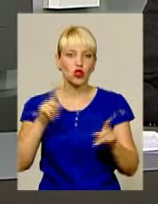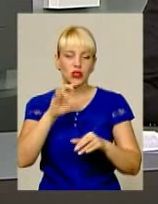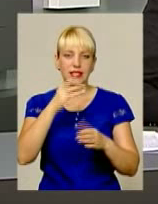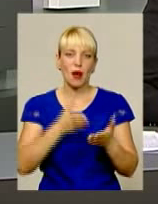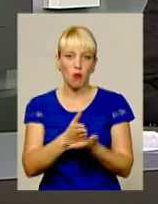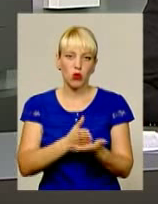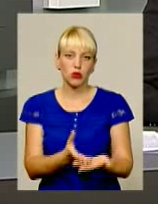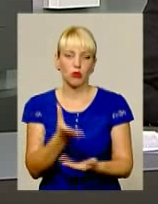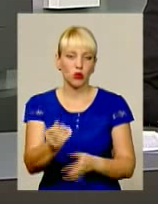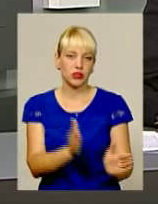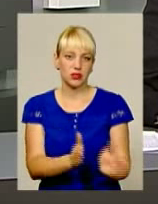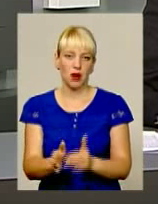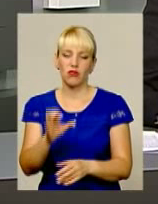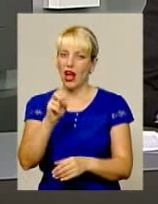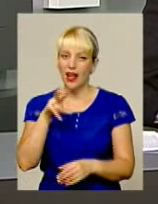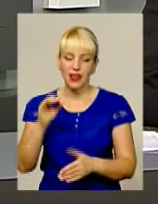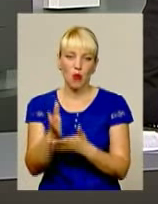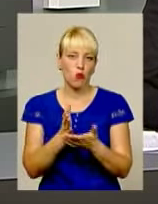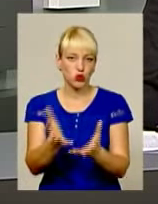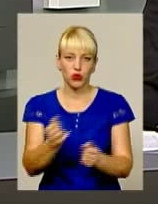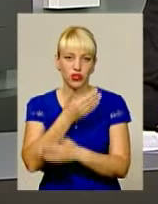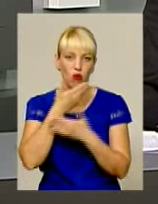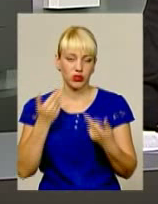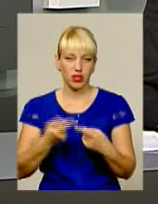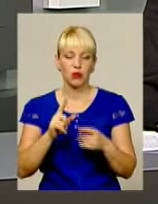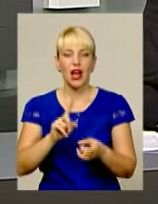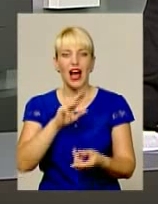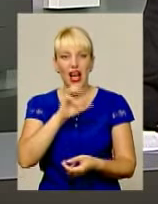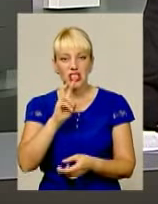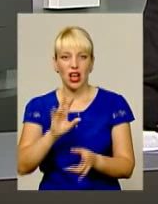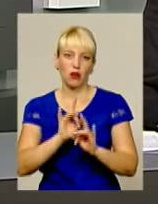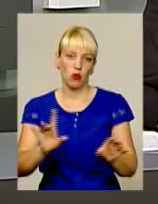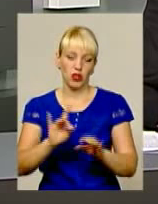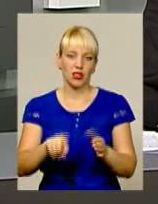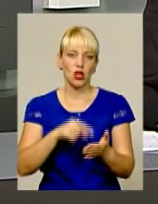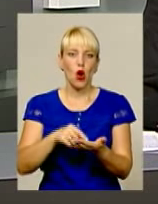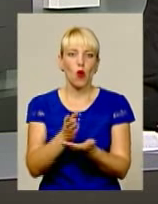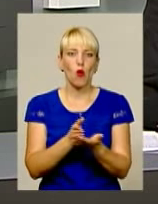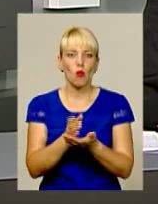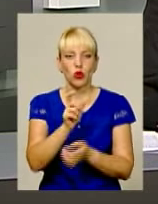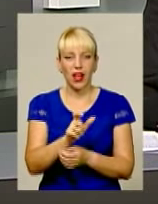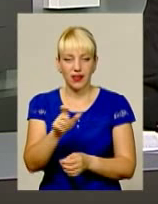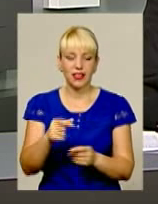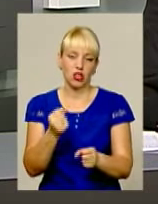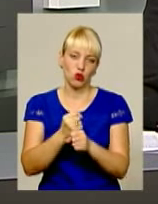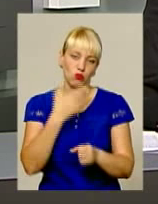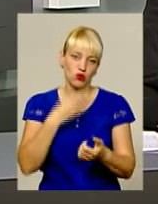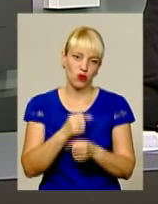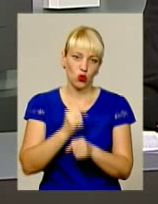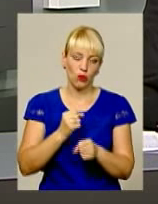платять справно, але їх не отримують. В ЖЕКу натомість пояснюють, комунальники свою роботу роблять, а жителі